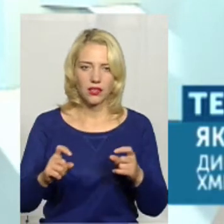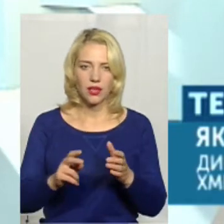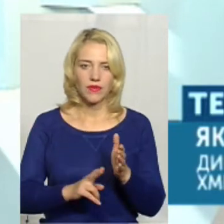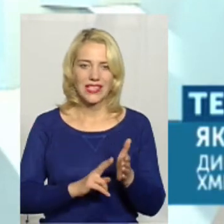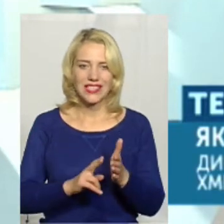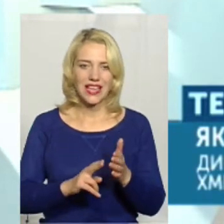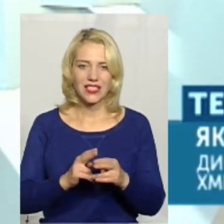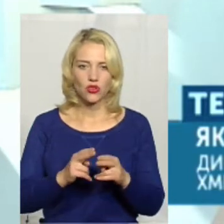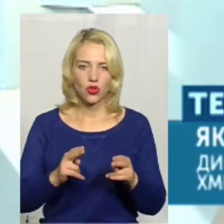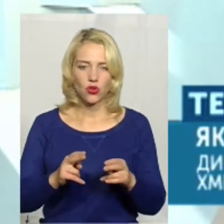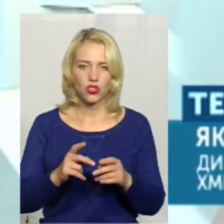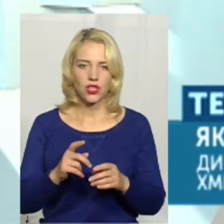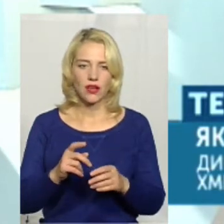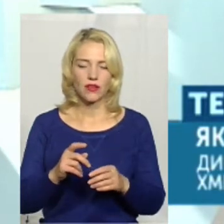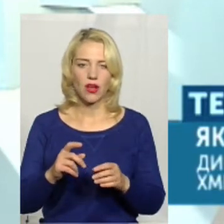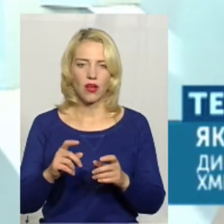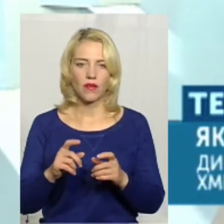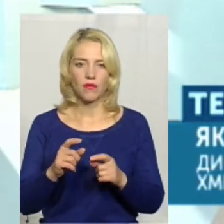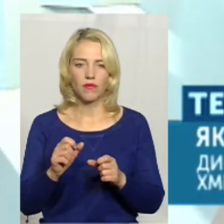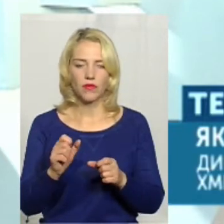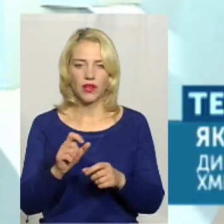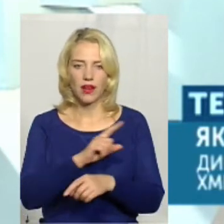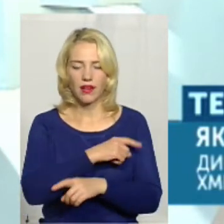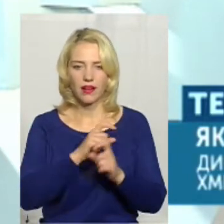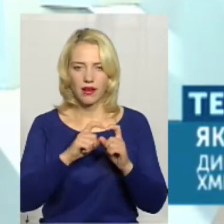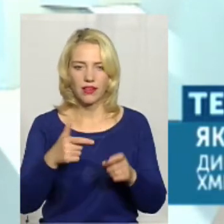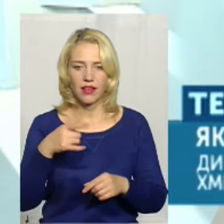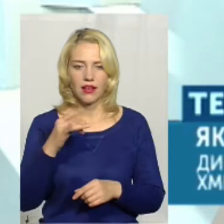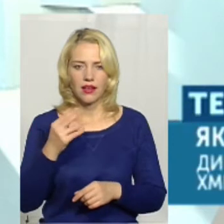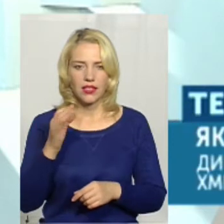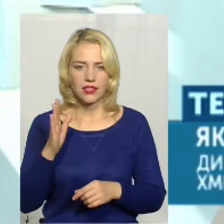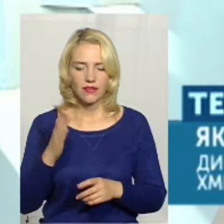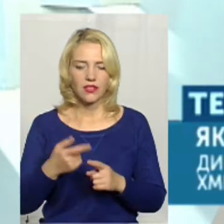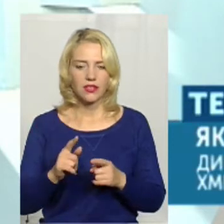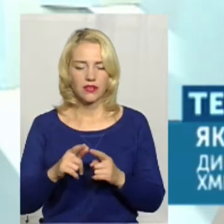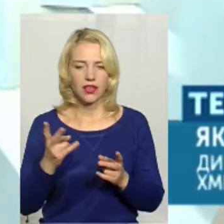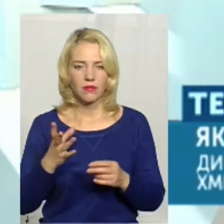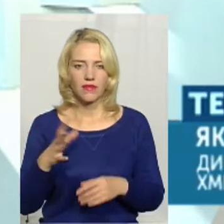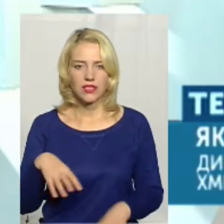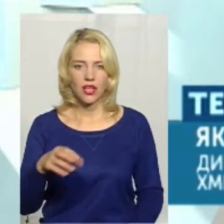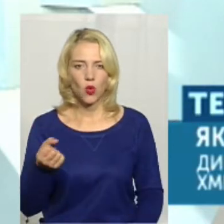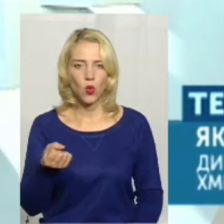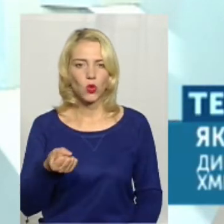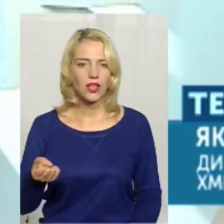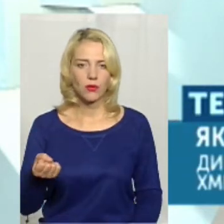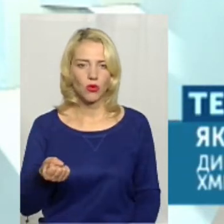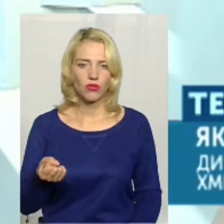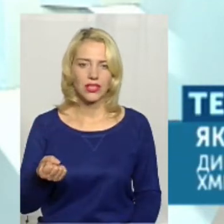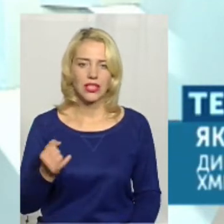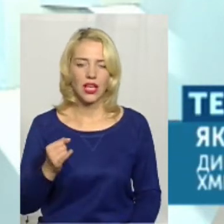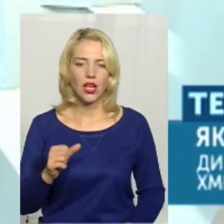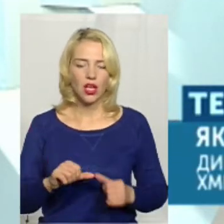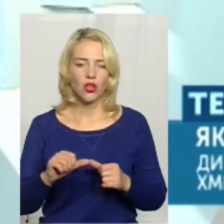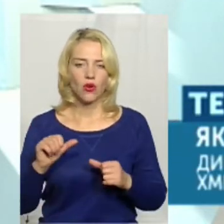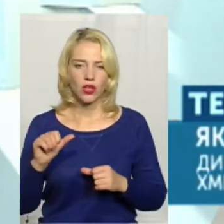залізнодорожна лікарня, в Греції лікарня. І це все утримувати треба на... Крім